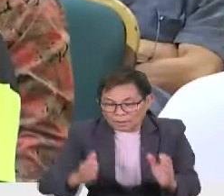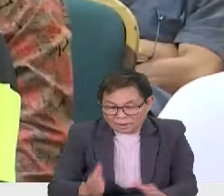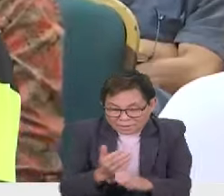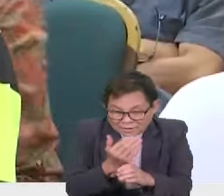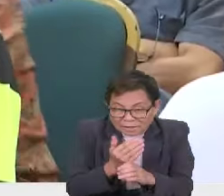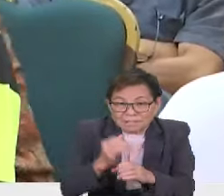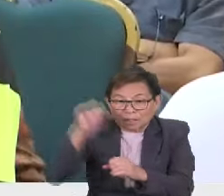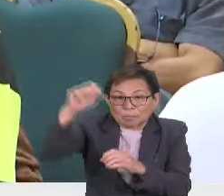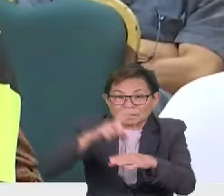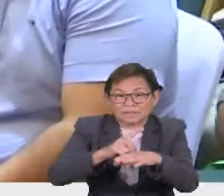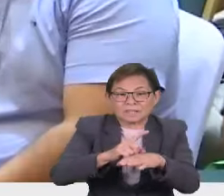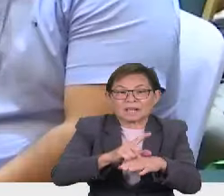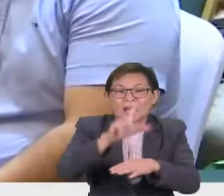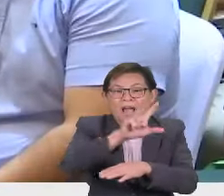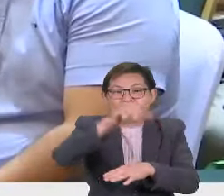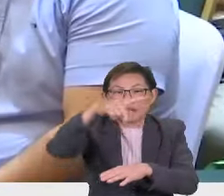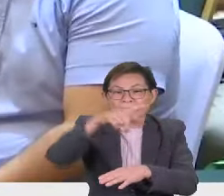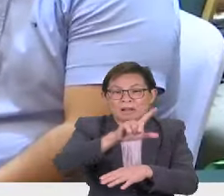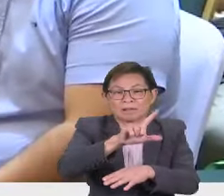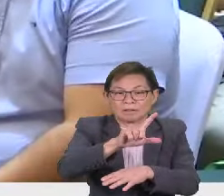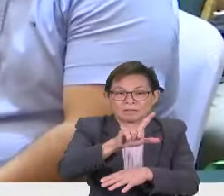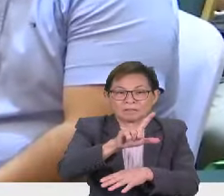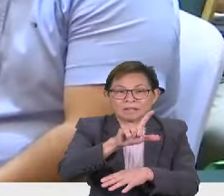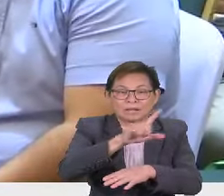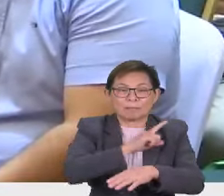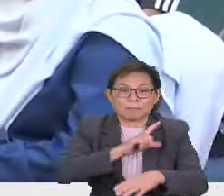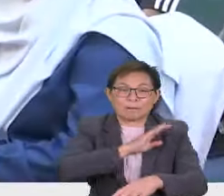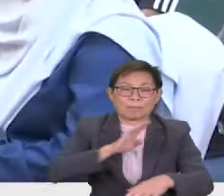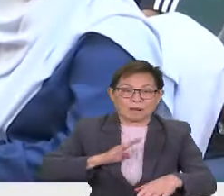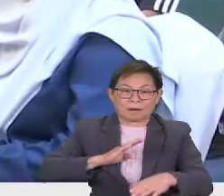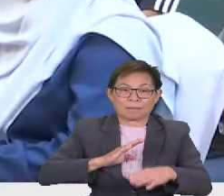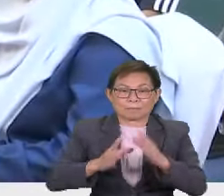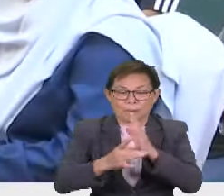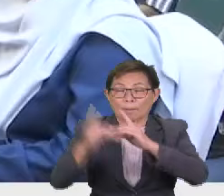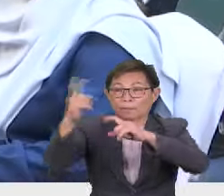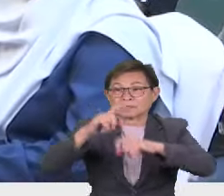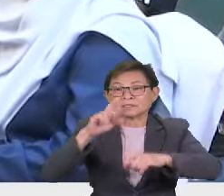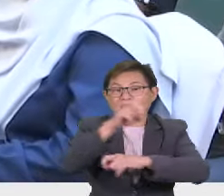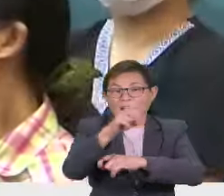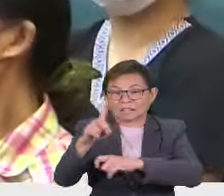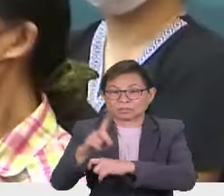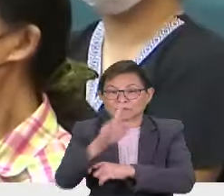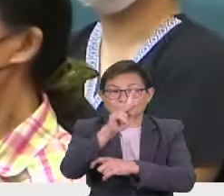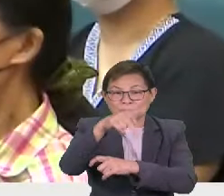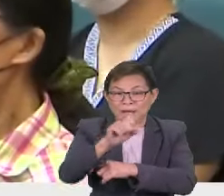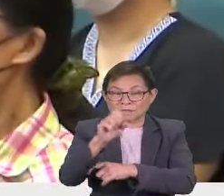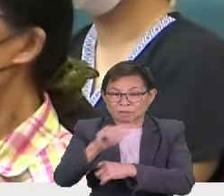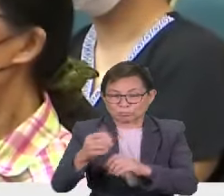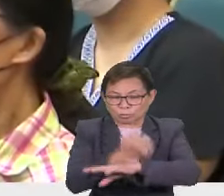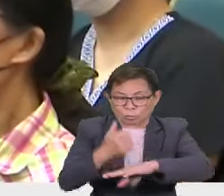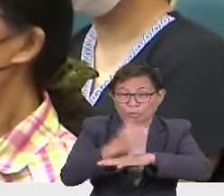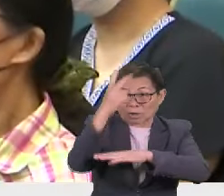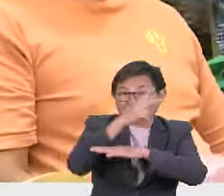Negeri Sabah di Lembaga Minyak Sawit Malaysia, Lahat Datuk. KPSM ditubuhkan oleh kerajaan bertujuan